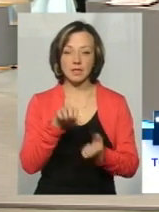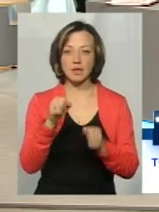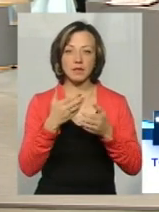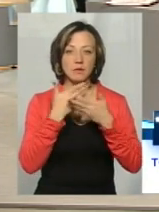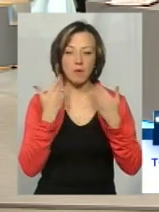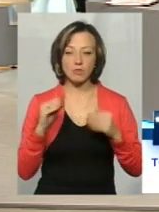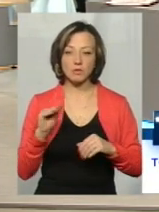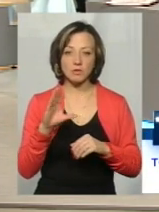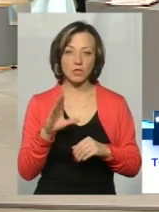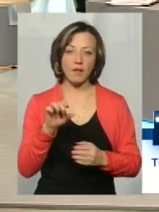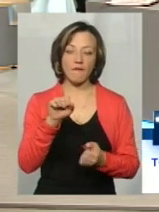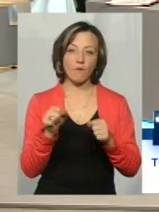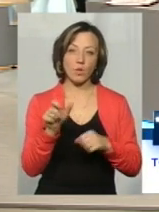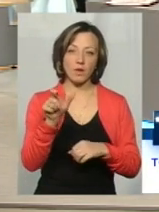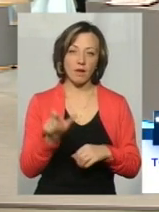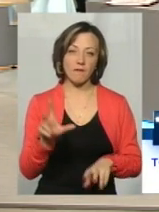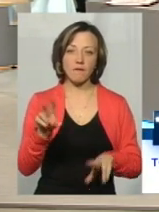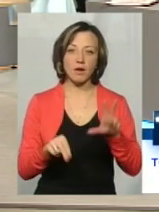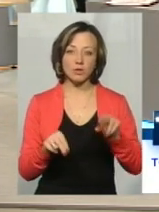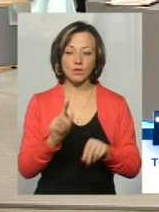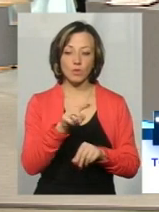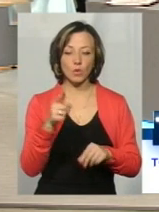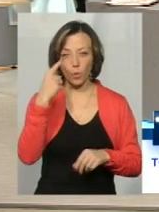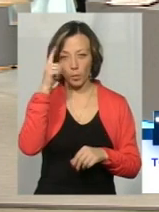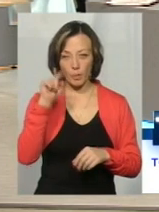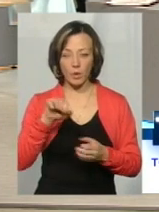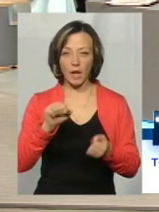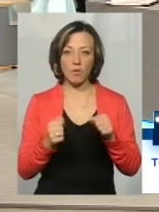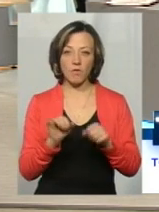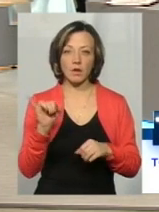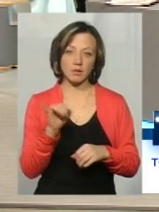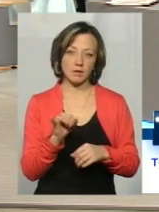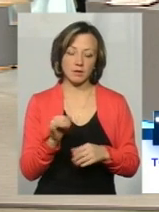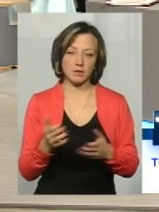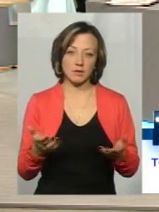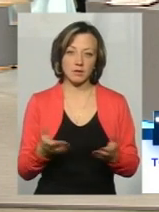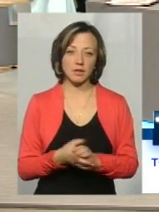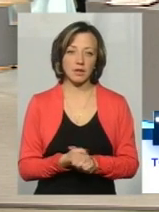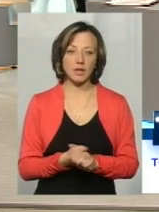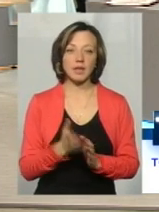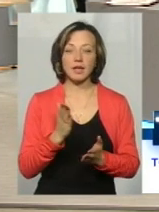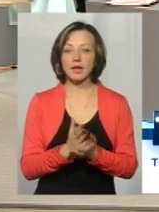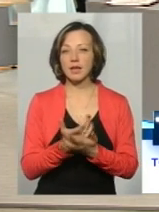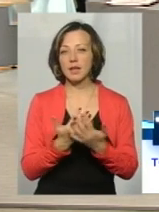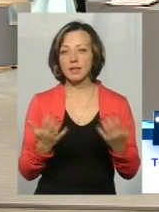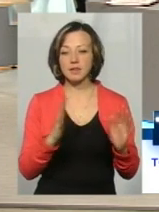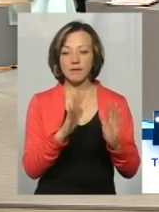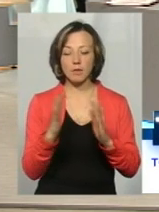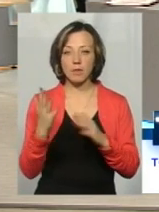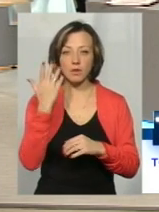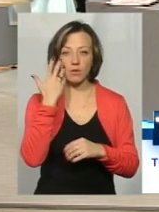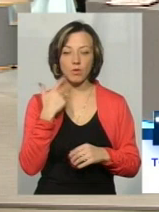маючи посвідчення водія, вважаючи, що вони вміють керувати і керують. Тобто, є різні випадки, коли люди